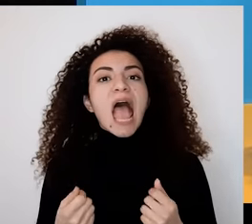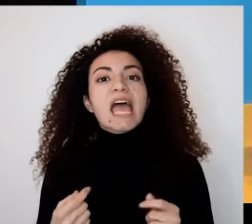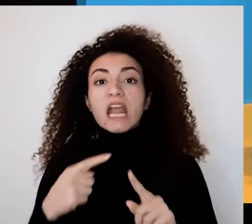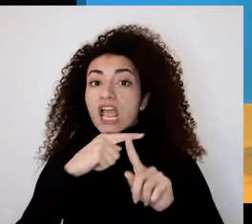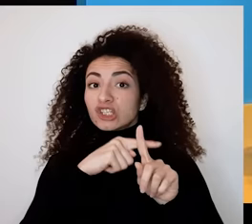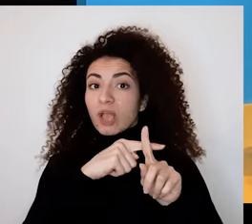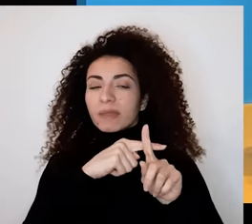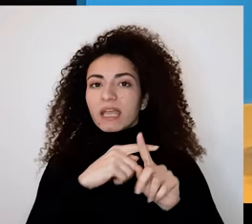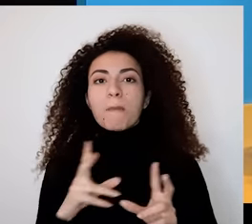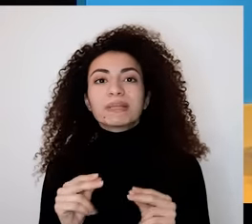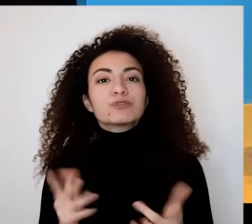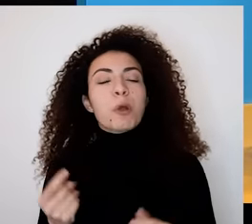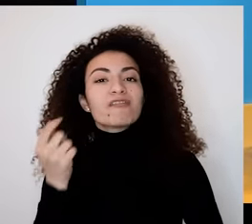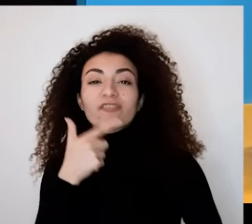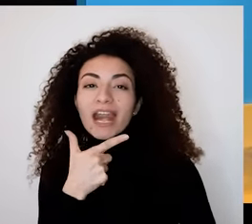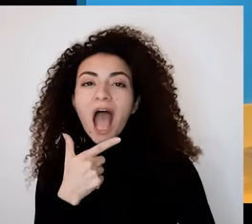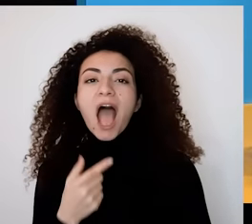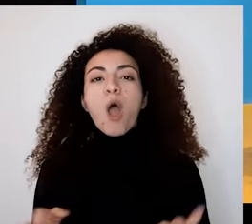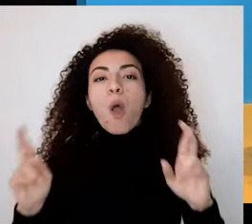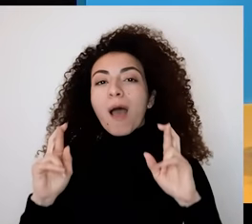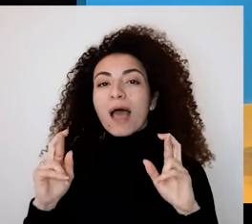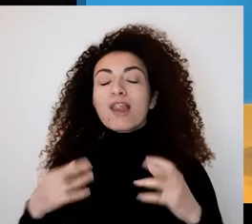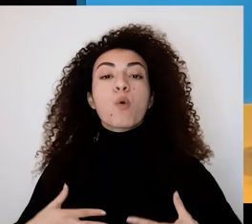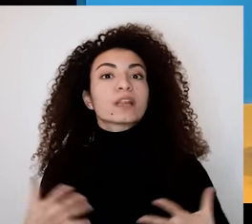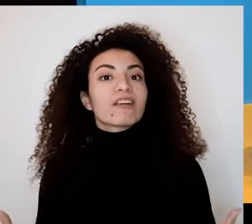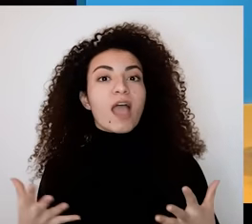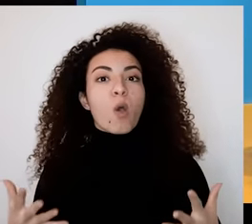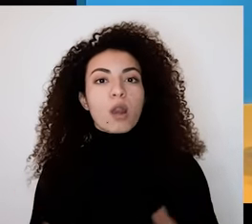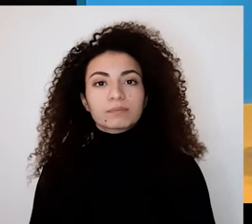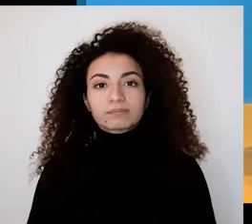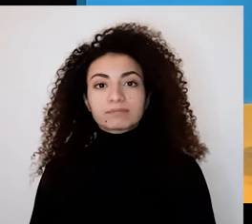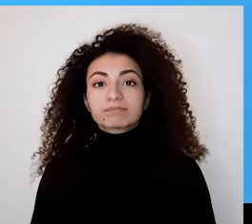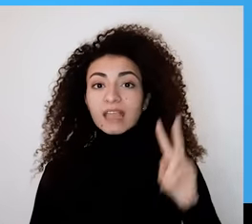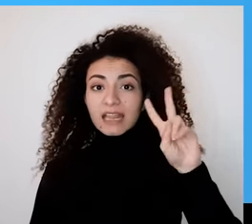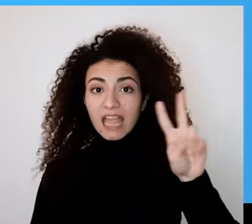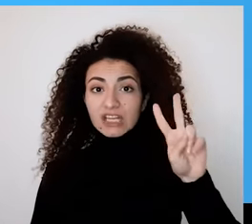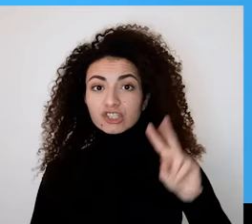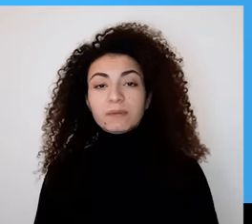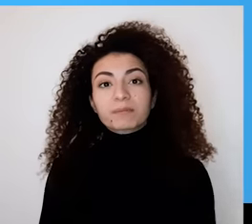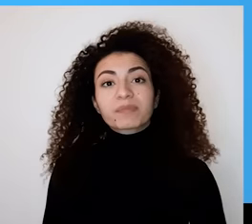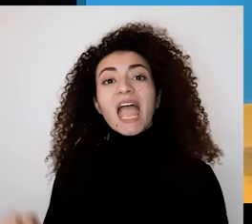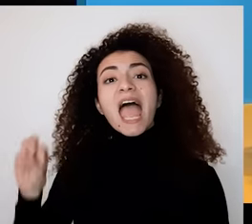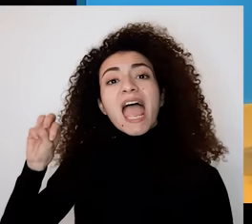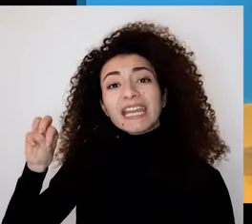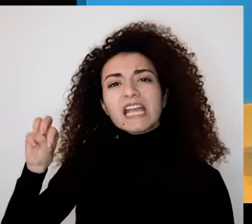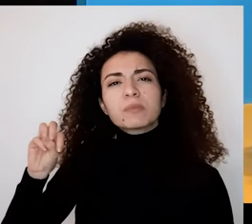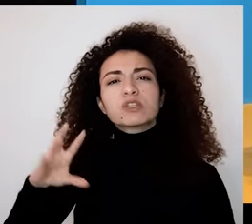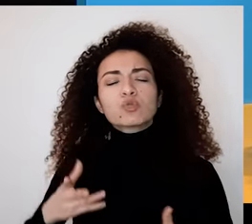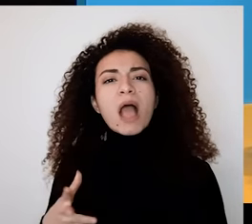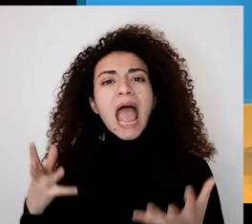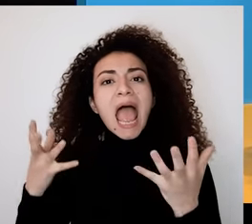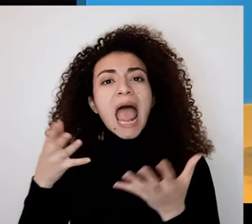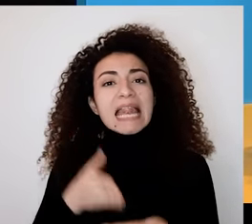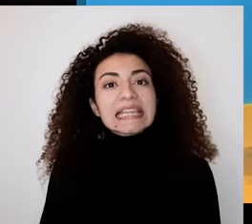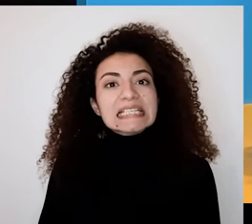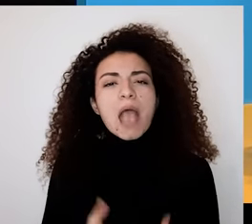أي المشاعر الإيجابية مثل الفرح، الامتنان، الأمل والتفاعل Engagement أي الالتزام